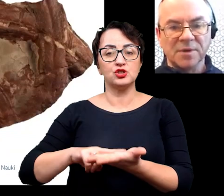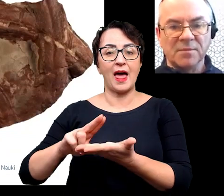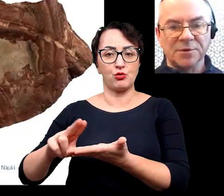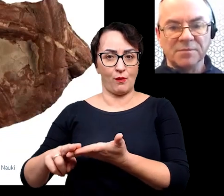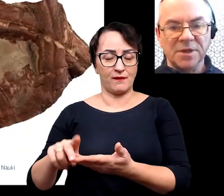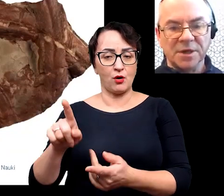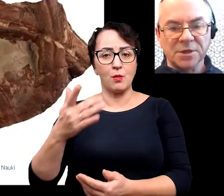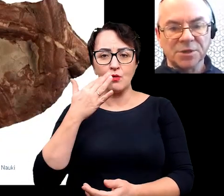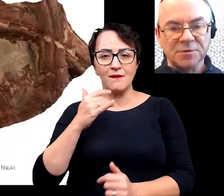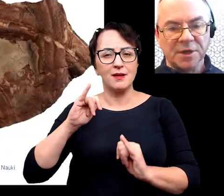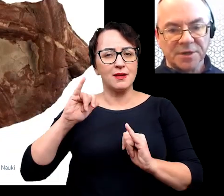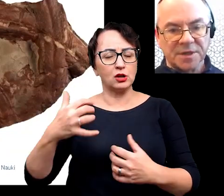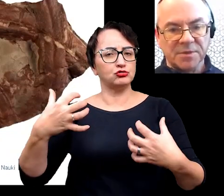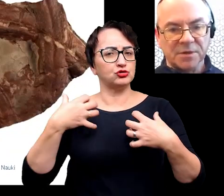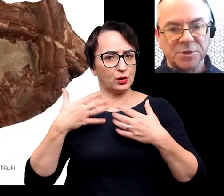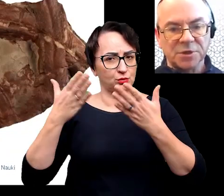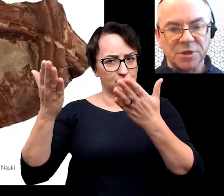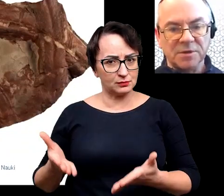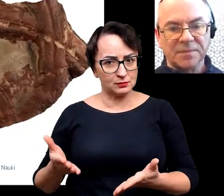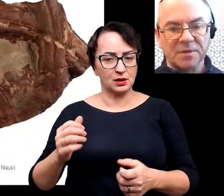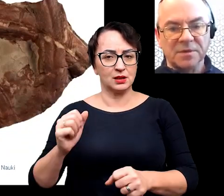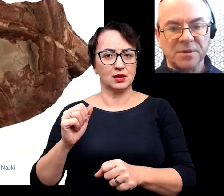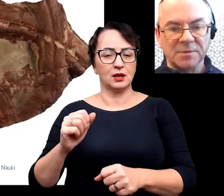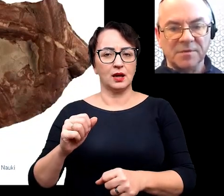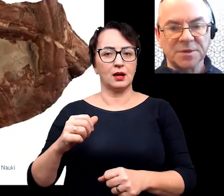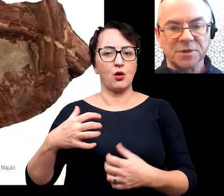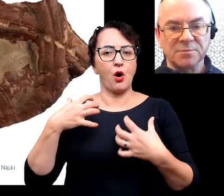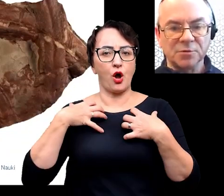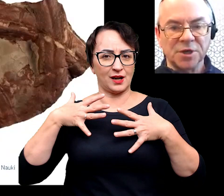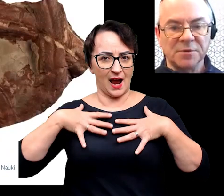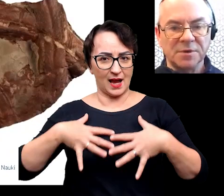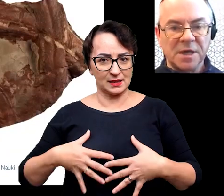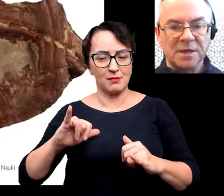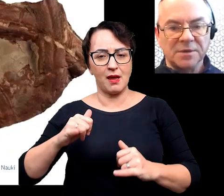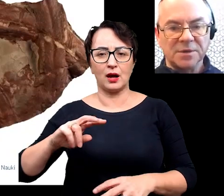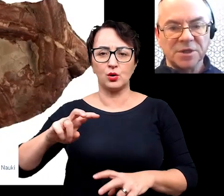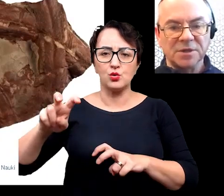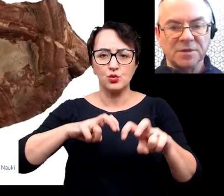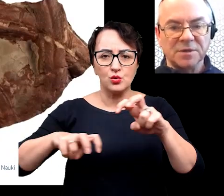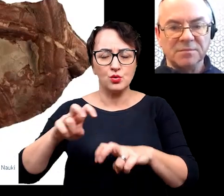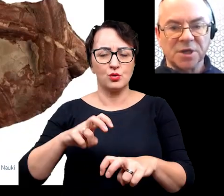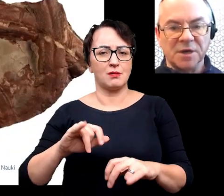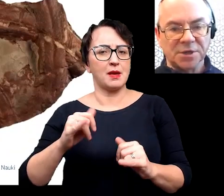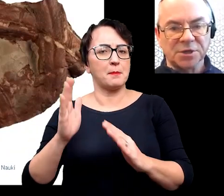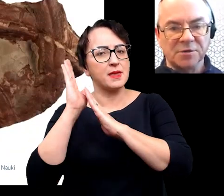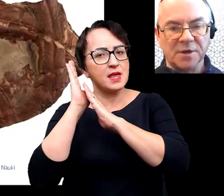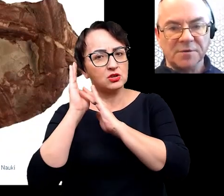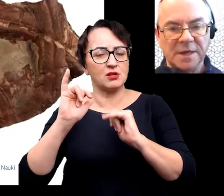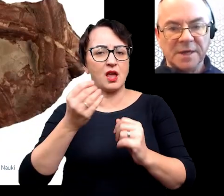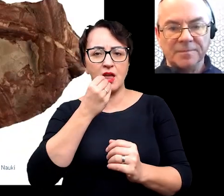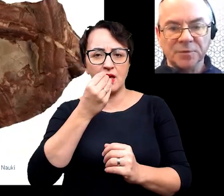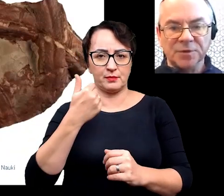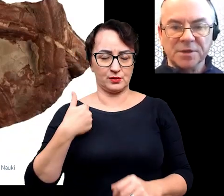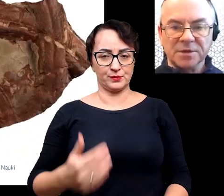które mówią nam o tym, jak żyły dane skamieniałości, czyli jak mniej więcej się poruszały, gdzie mieszkały, jak